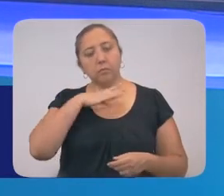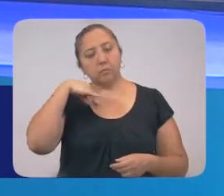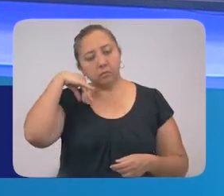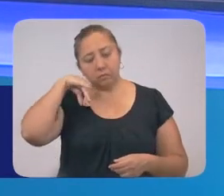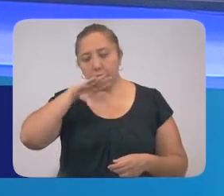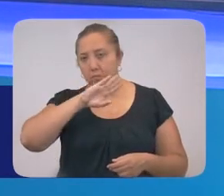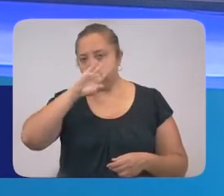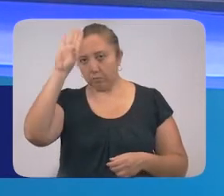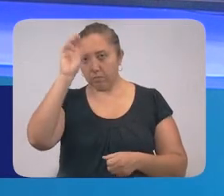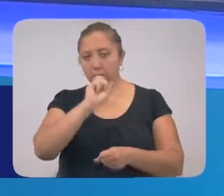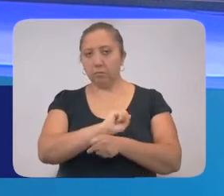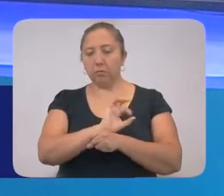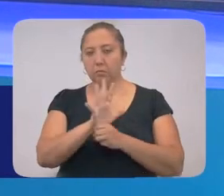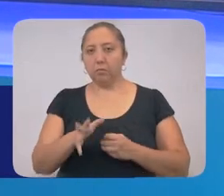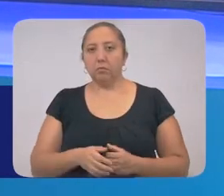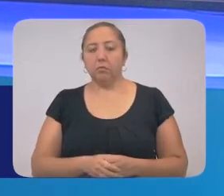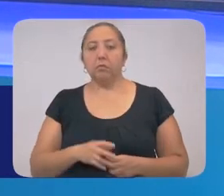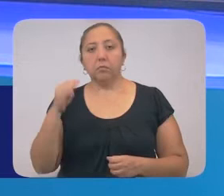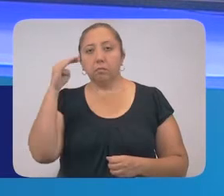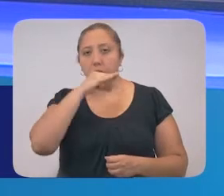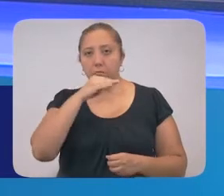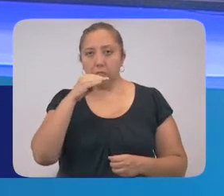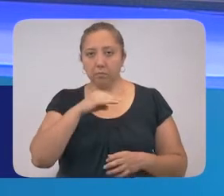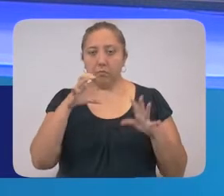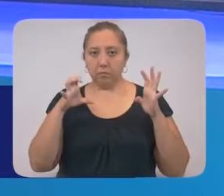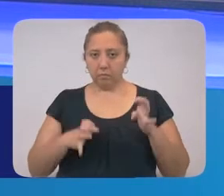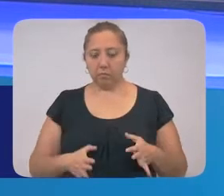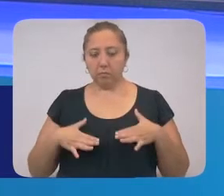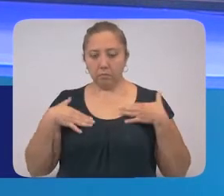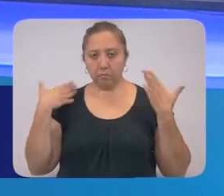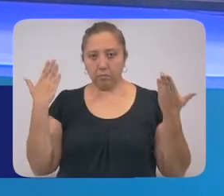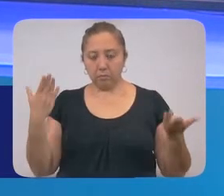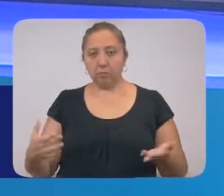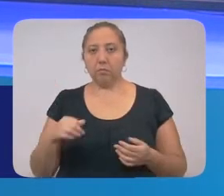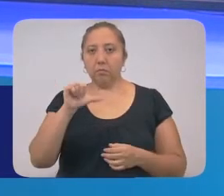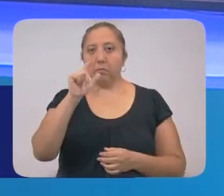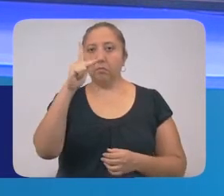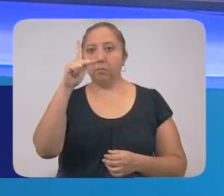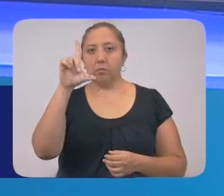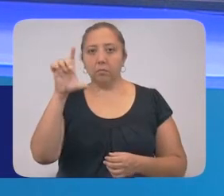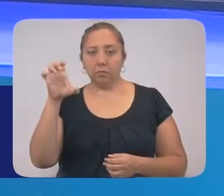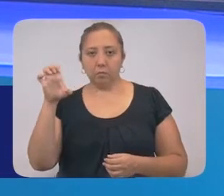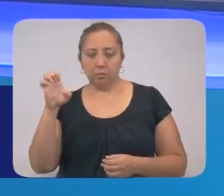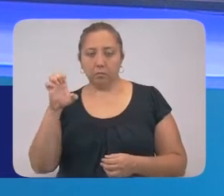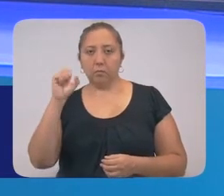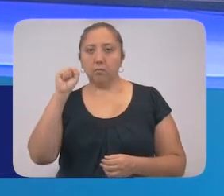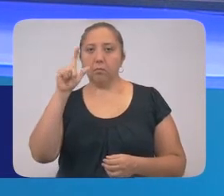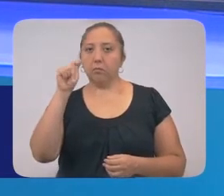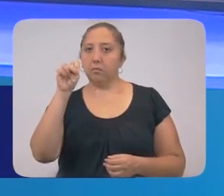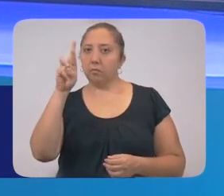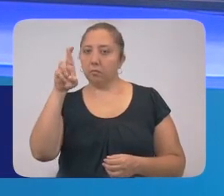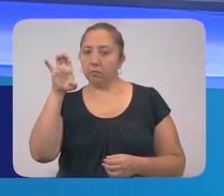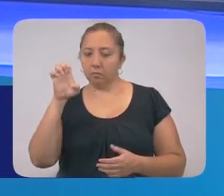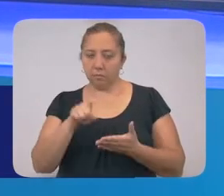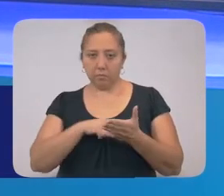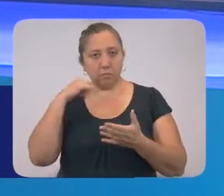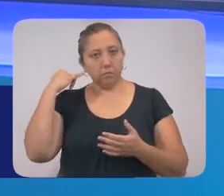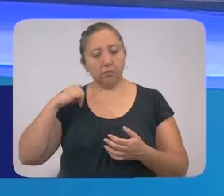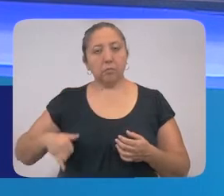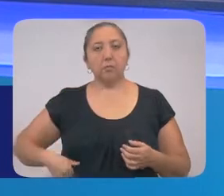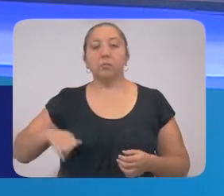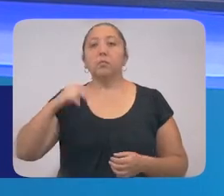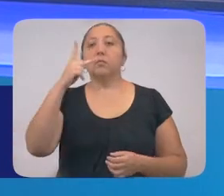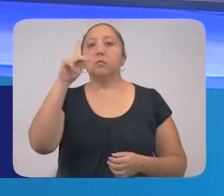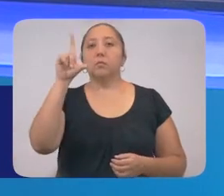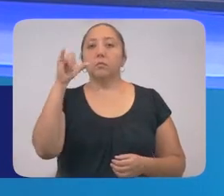maki jan diabetes ti, talamil yetelupresjon, hač polok, jan talamil tu puksikal, mas jan BIAČ ti, cancer, benshan